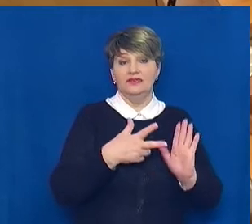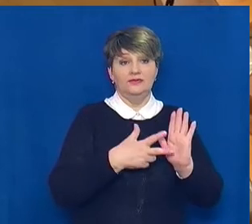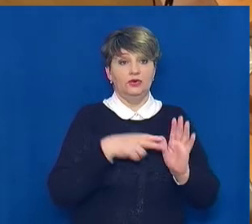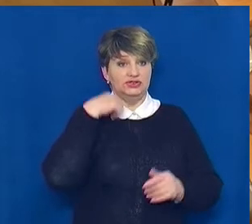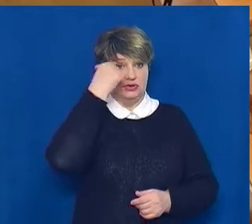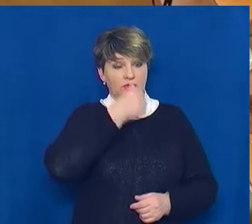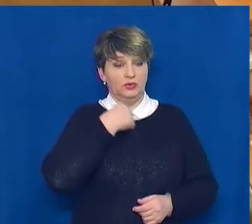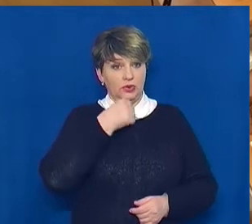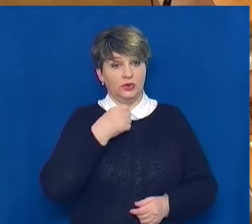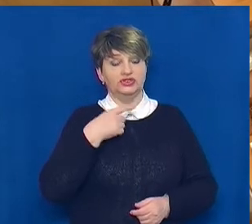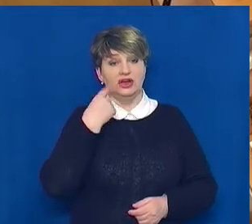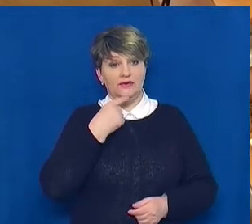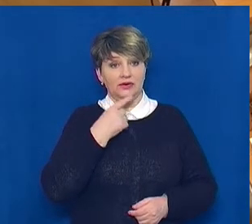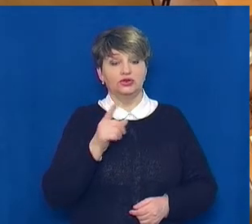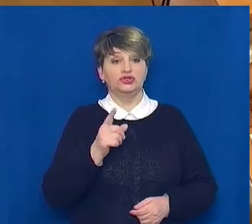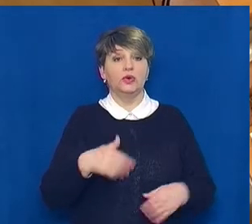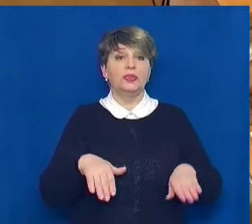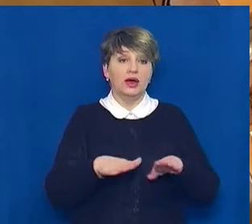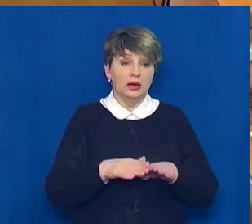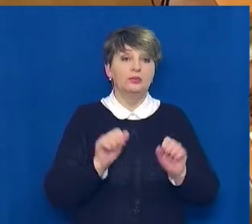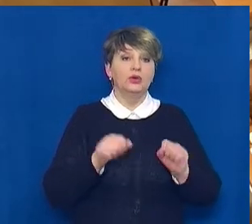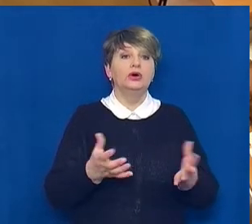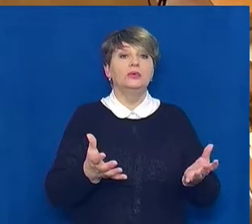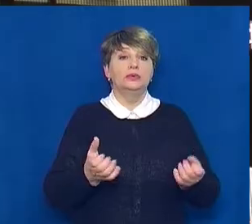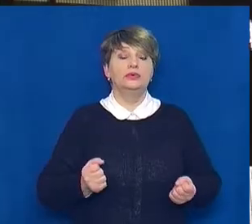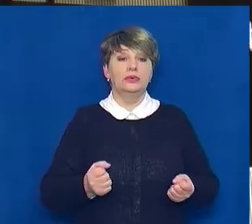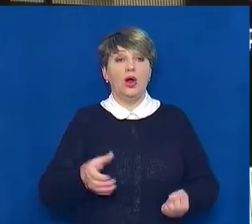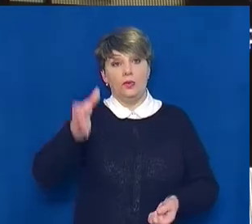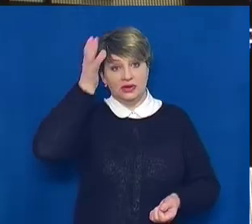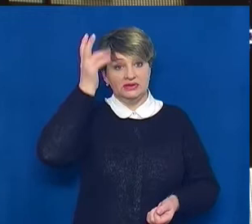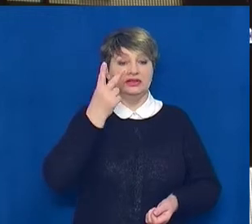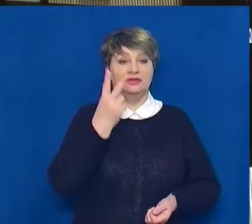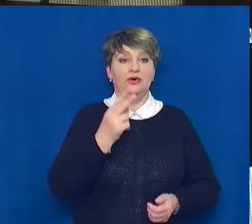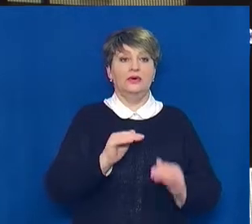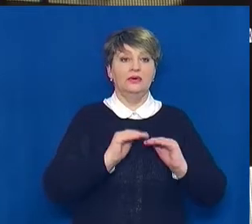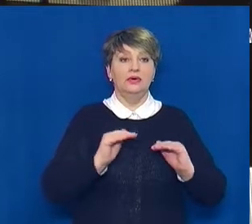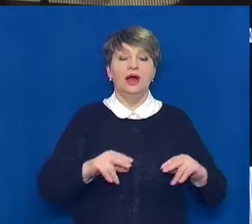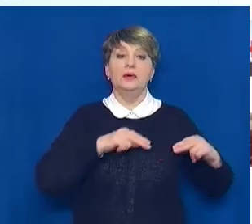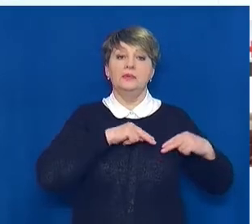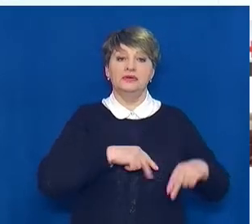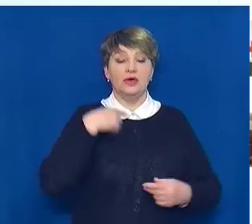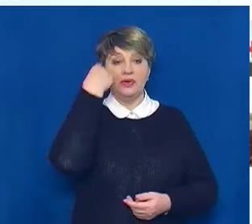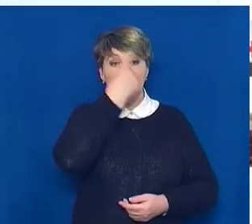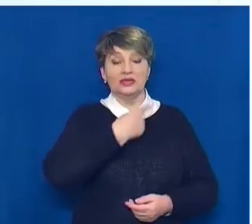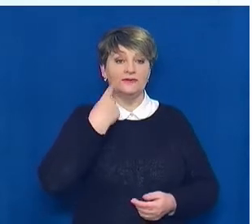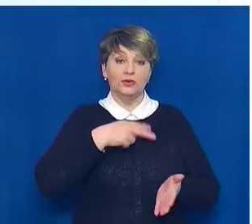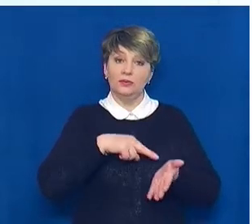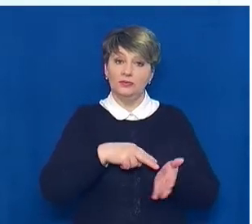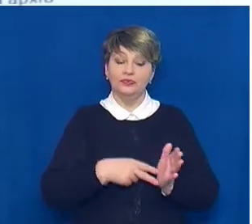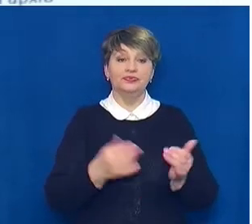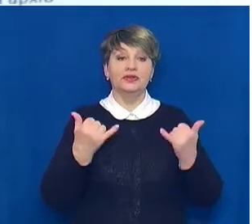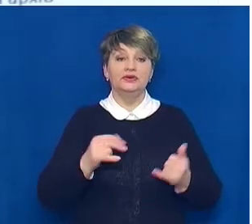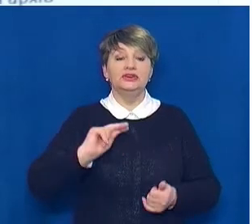Цьогоріч у закладі таким чином здобувають у світу двоє учнів. Працюють за індивідуальним планом. Відсьогодні через